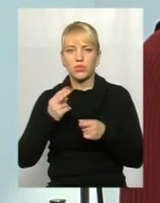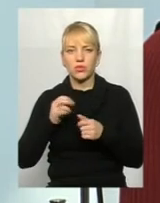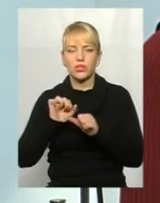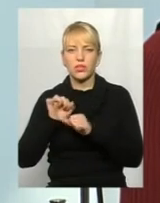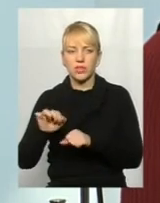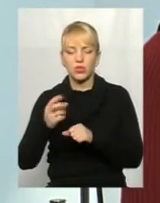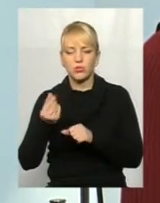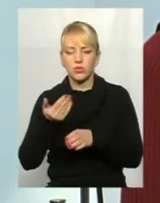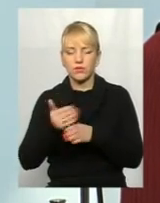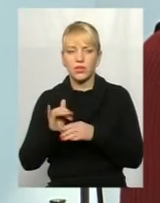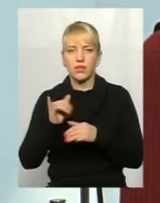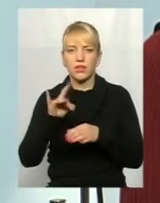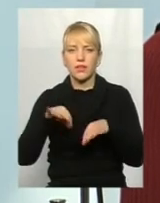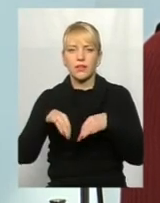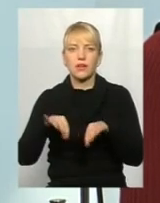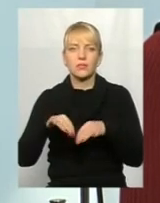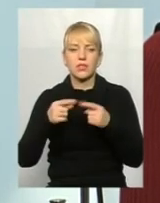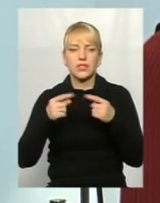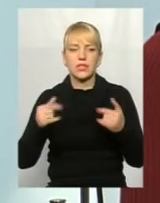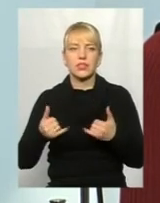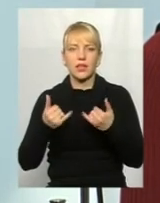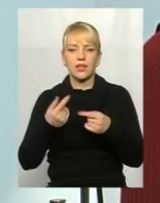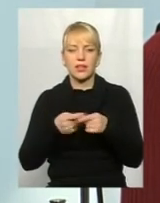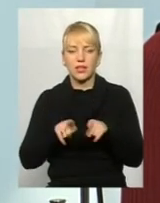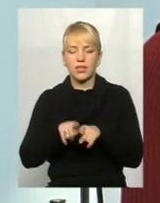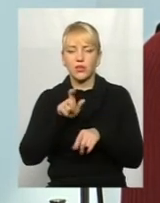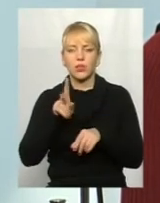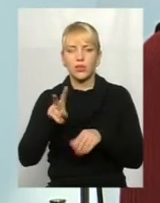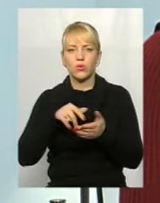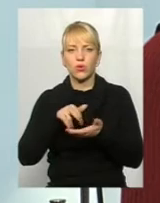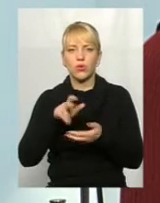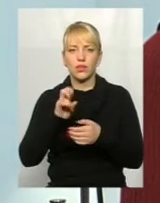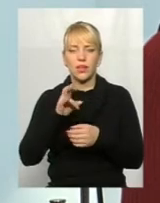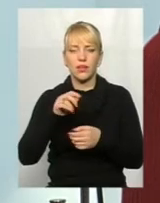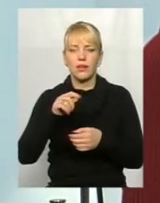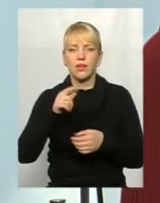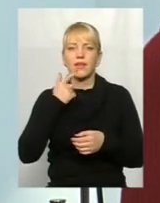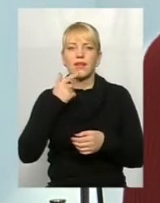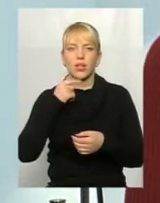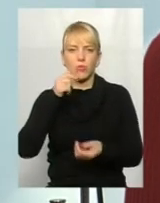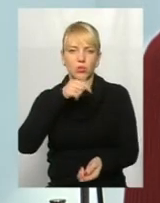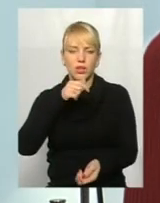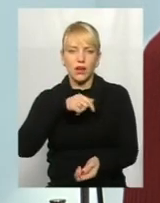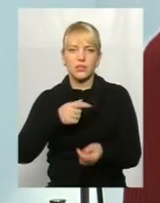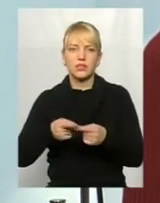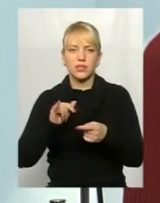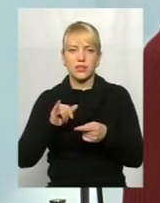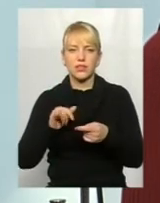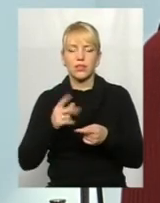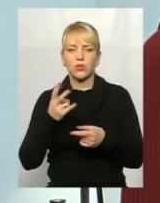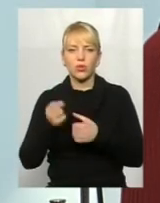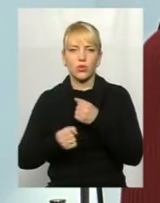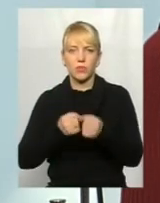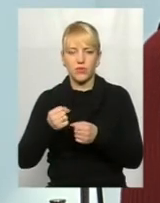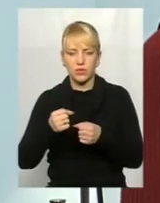виділяли кошти саме на транспортні засоби для тих пацієнтів, які ходять на гемодіаліз і добираються туди самочинно.